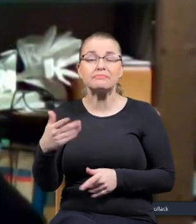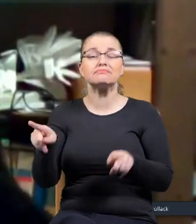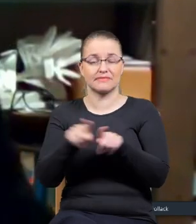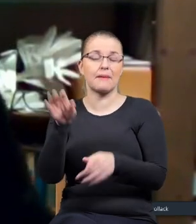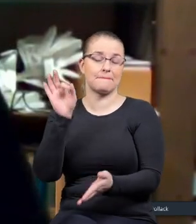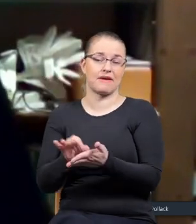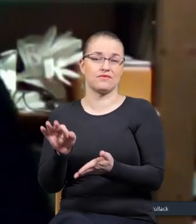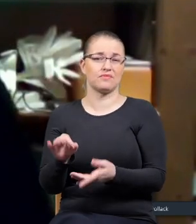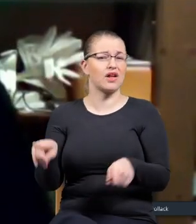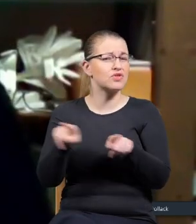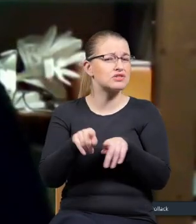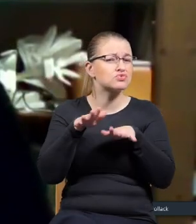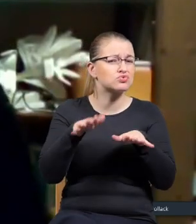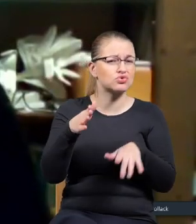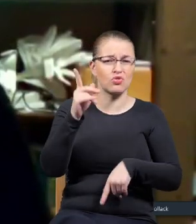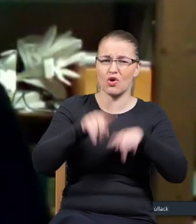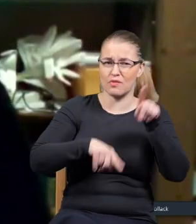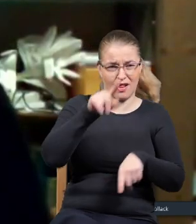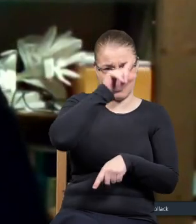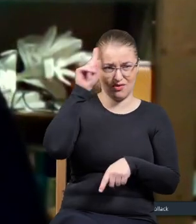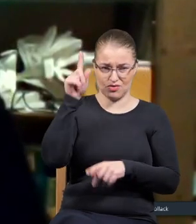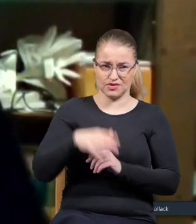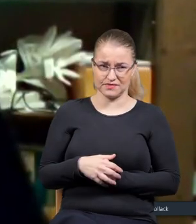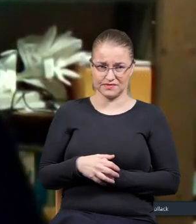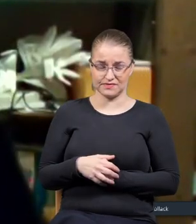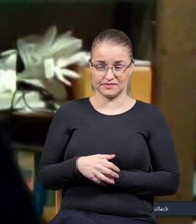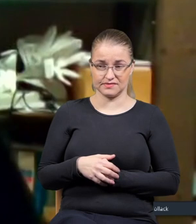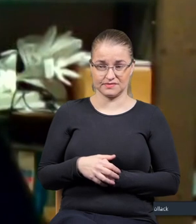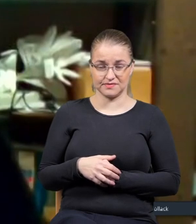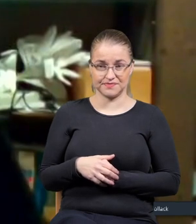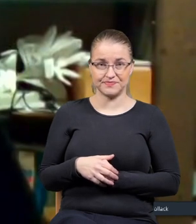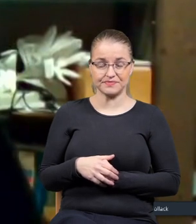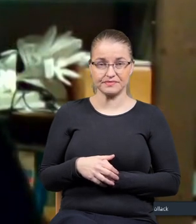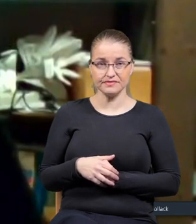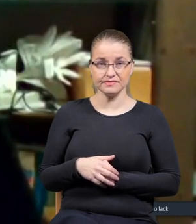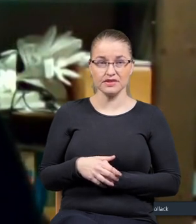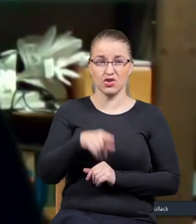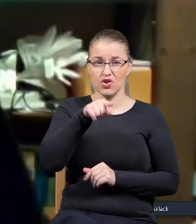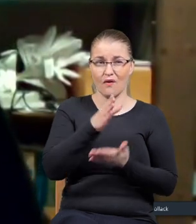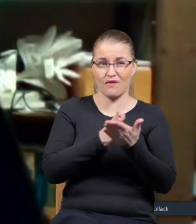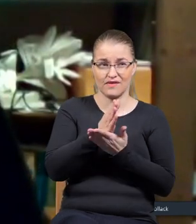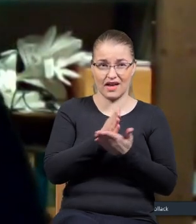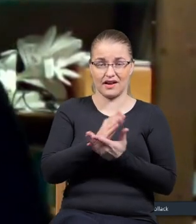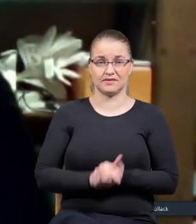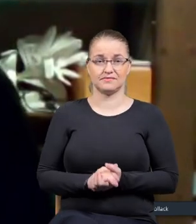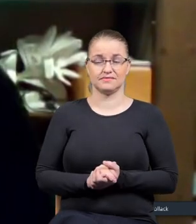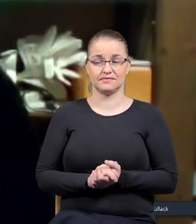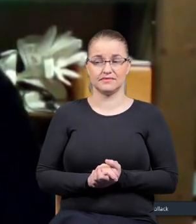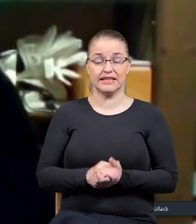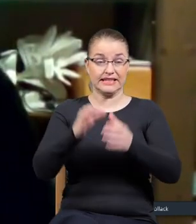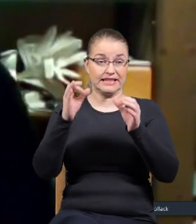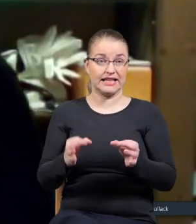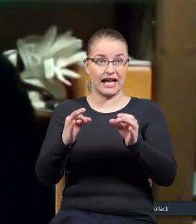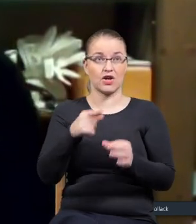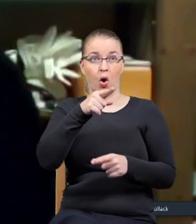ale też jest bardzo dużo normalnych ludzi, którzy po prostu w to wierzą i teraz oni